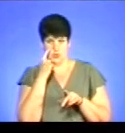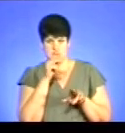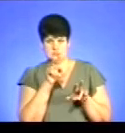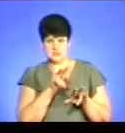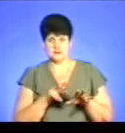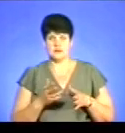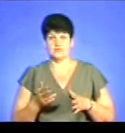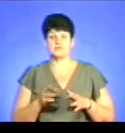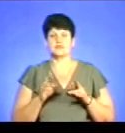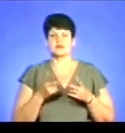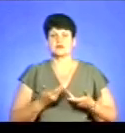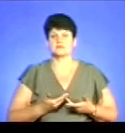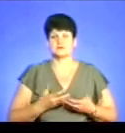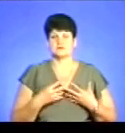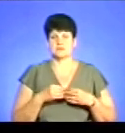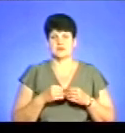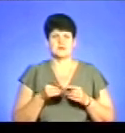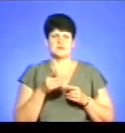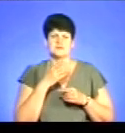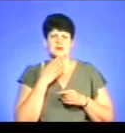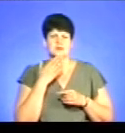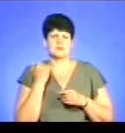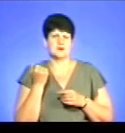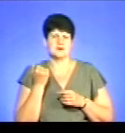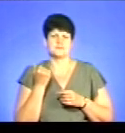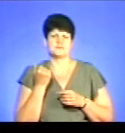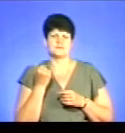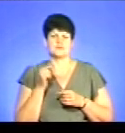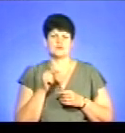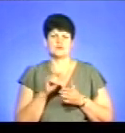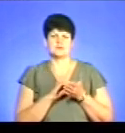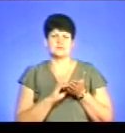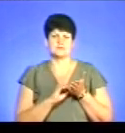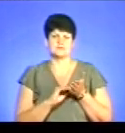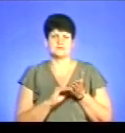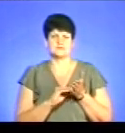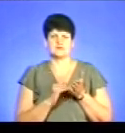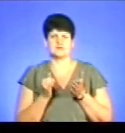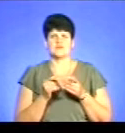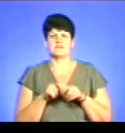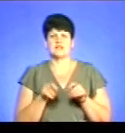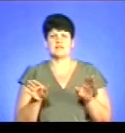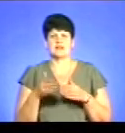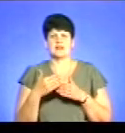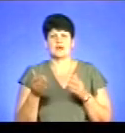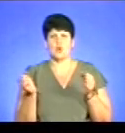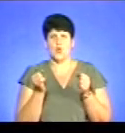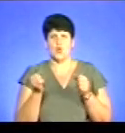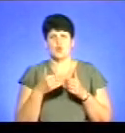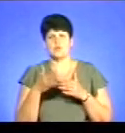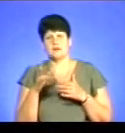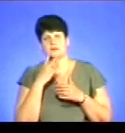І таких графів немає. В засобах місцевої інформації часом є, що відкривати холодильник і так далі.